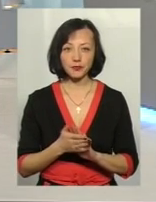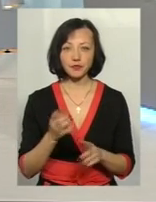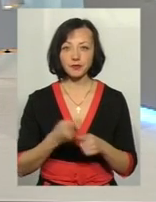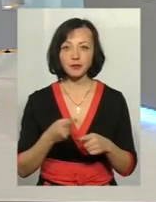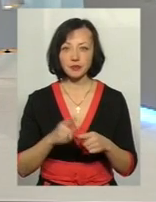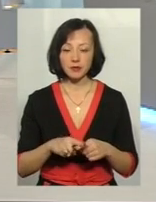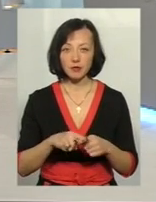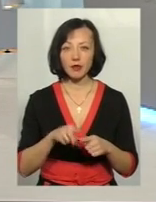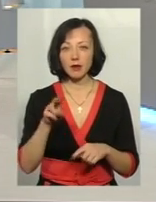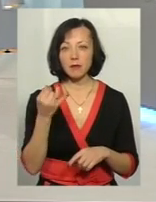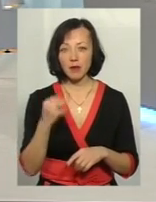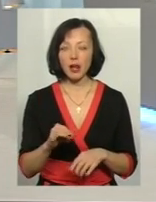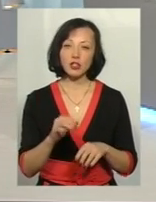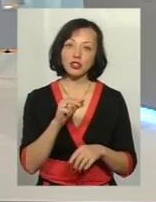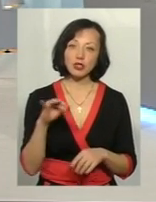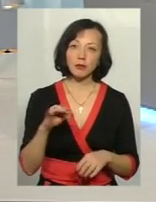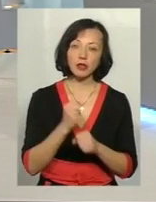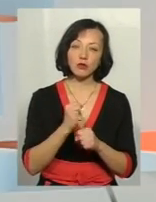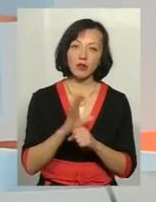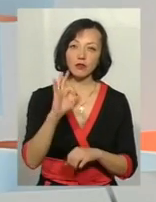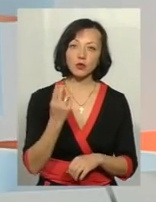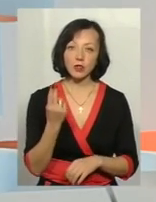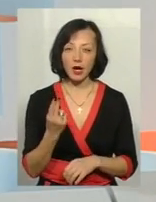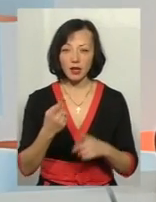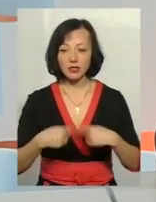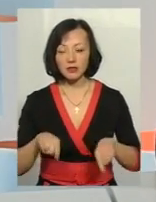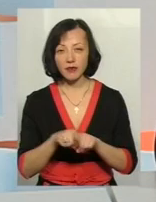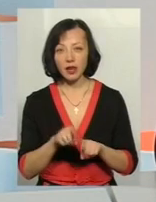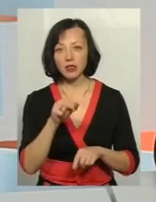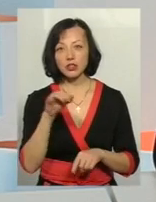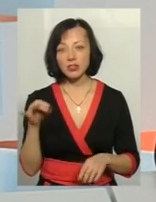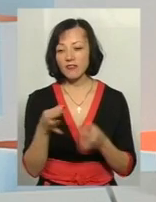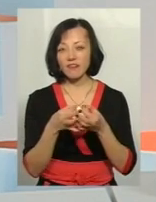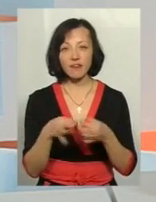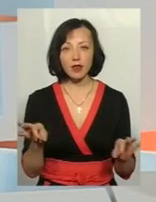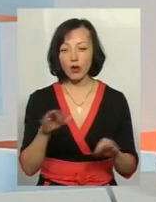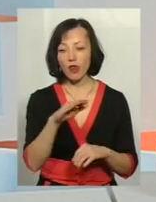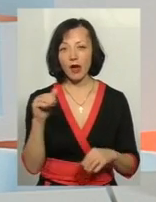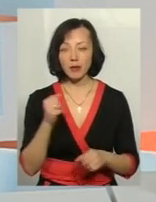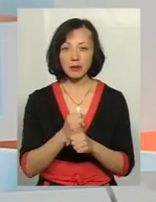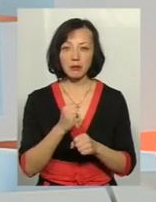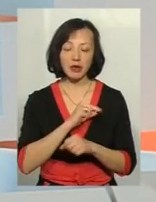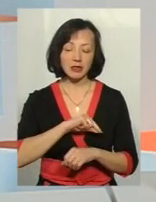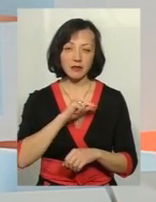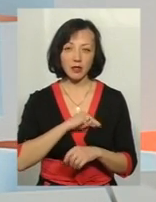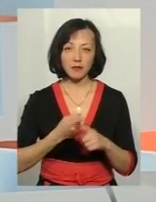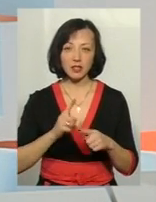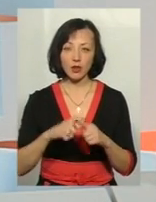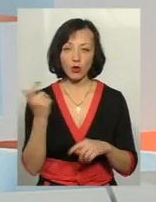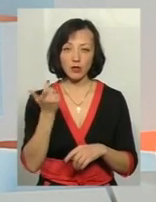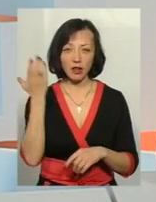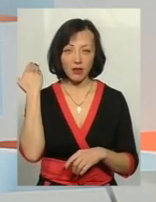земельна частка. Чи вони працювали в соціальній сфері, чи вони працювали вільно найманими працівниками в тих сільськогосподарських підприємствах, які є.